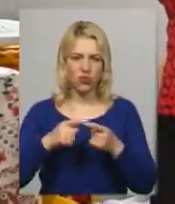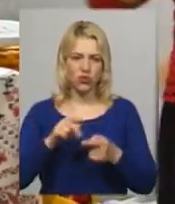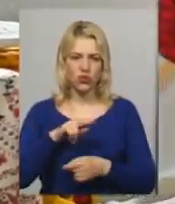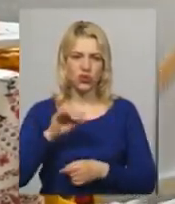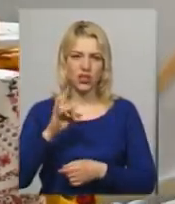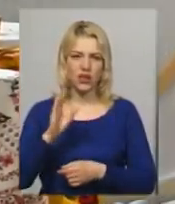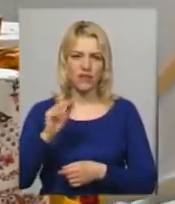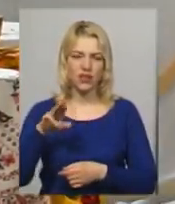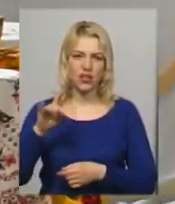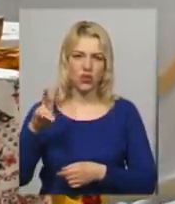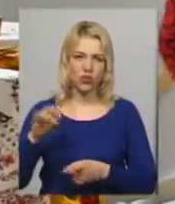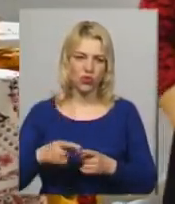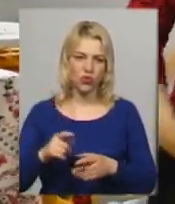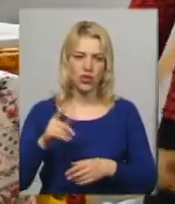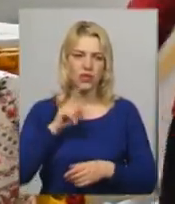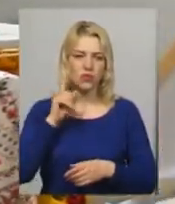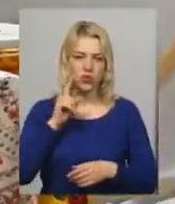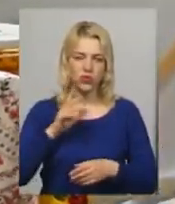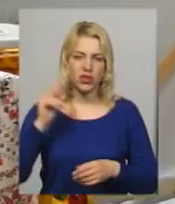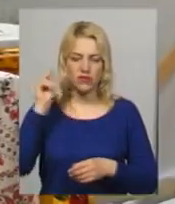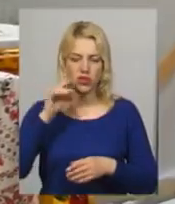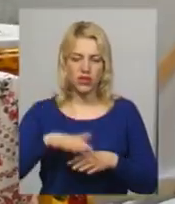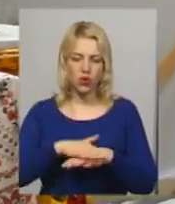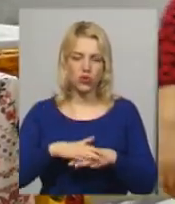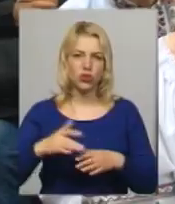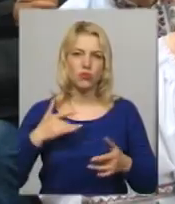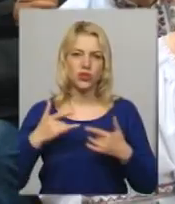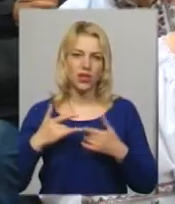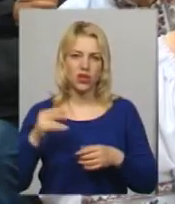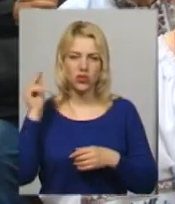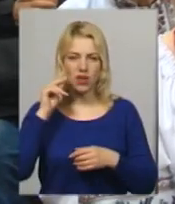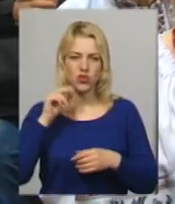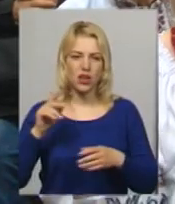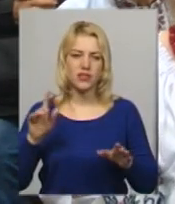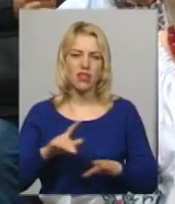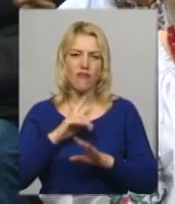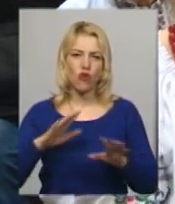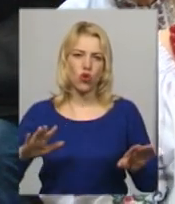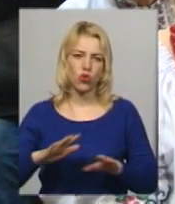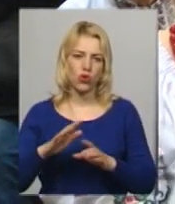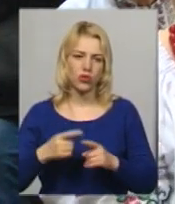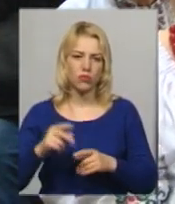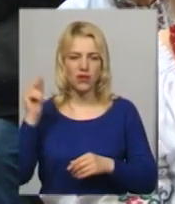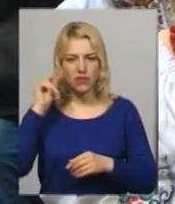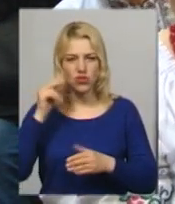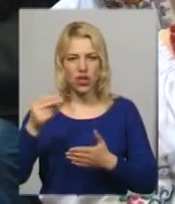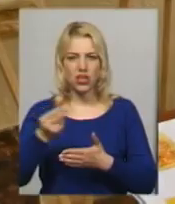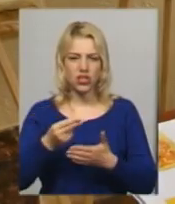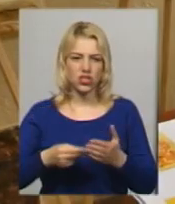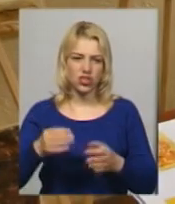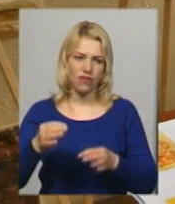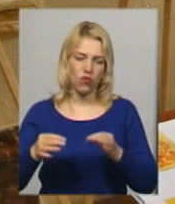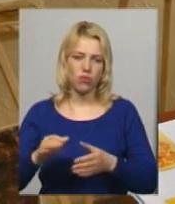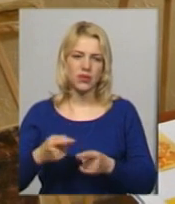замолоду танцювала, співала в Народному театрі. Навчається на фольклорному факультеті, вивчає хореографію та живопис, співає та грає в